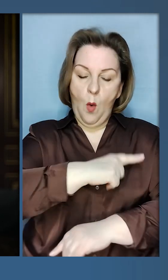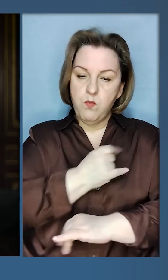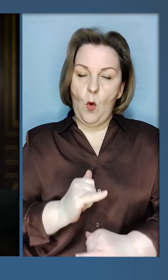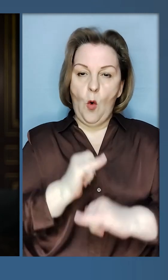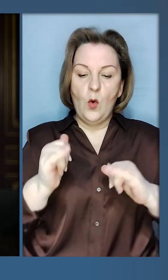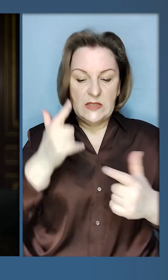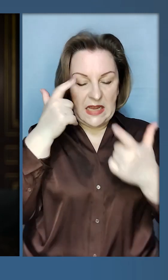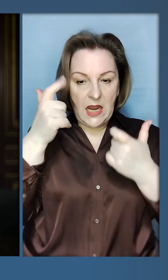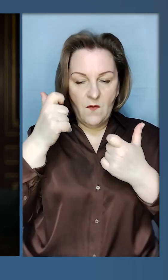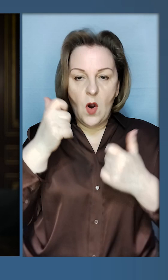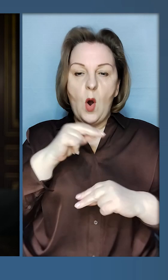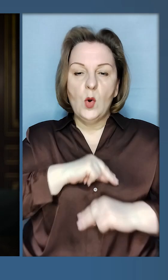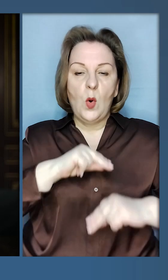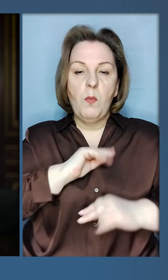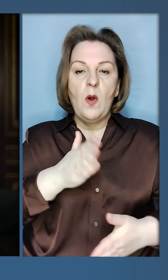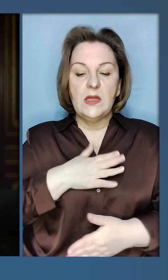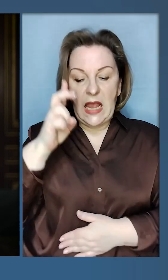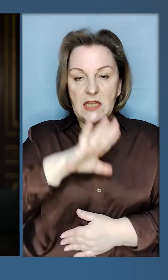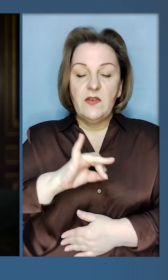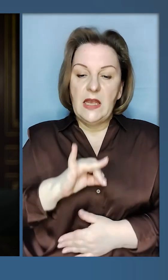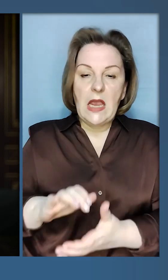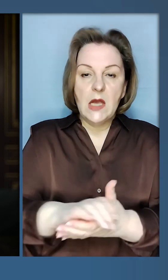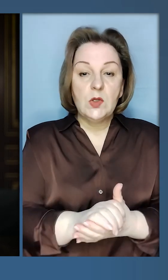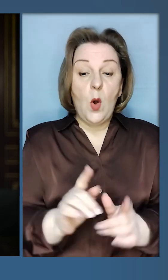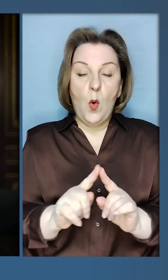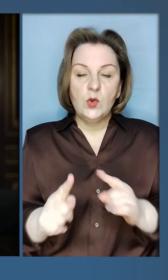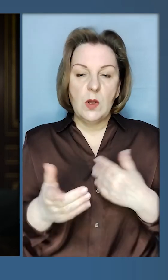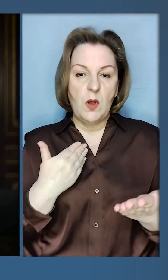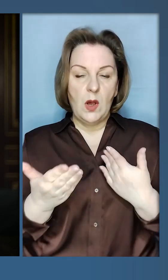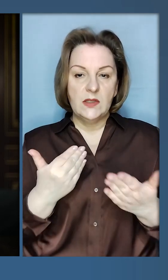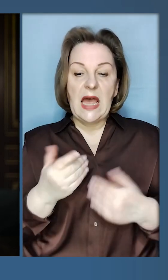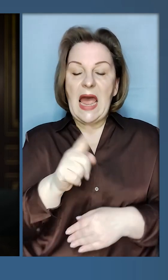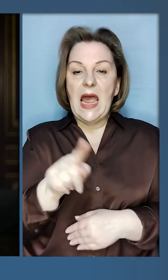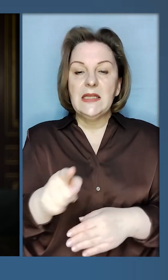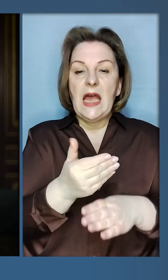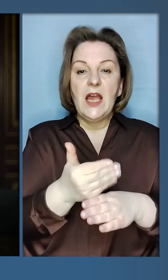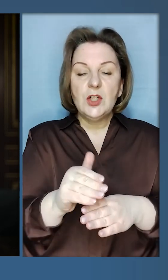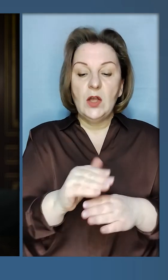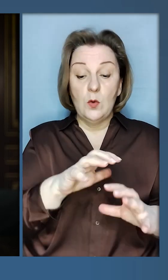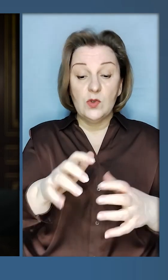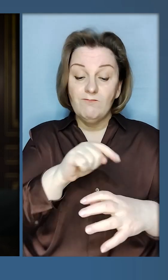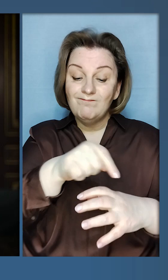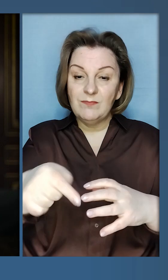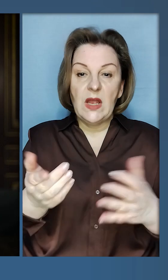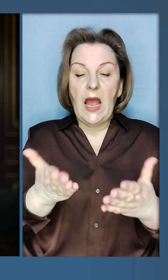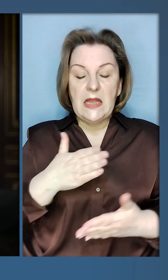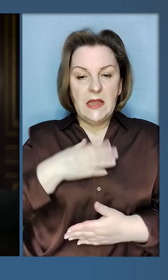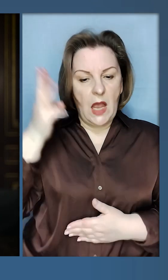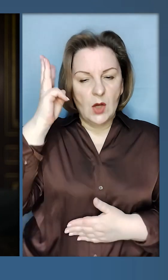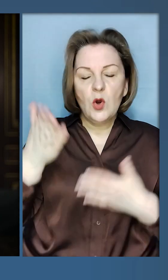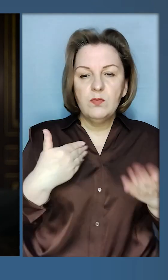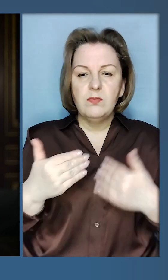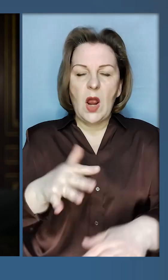посилення інформаційної роботи нашої держави і суспільств. Особливо це стосується тих частин світу, де наша